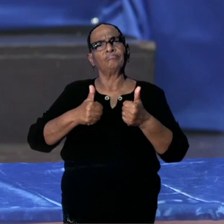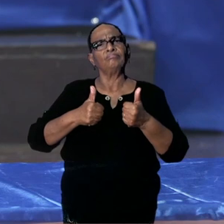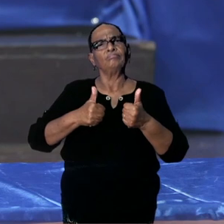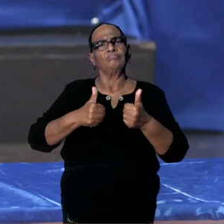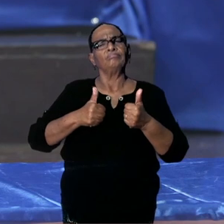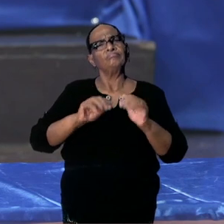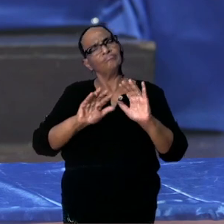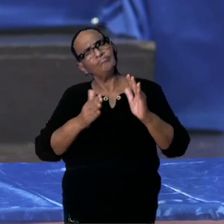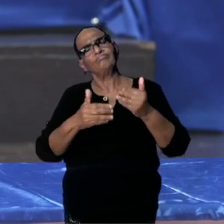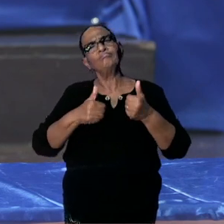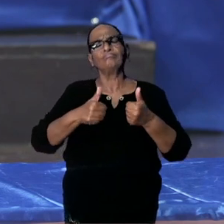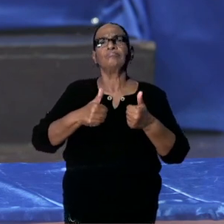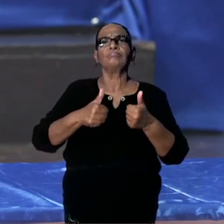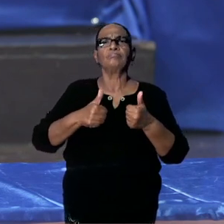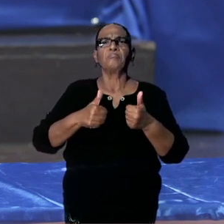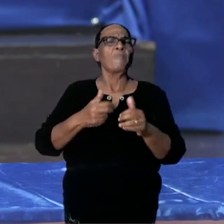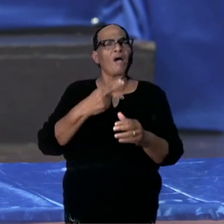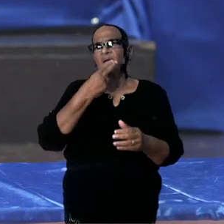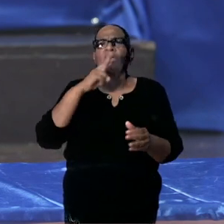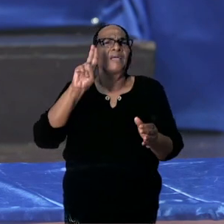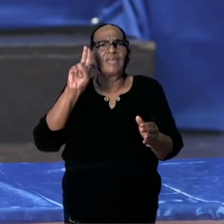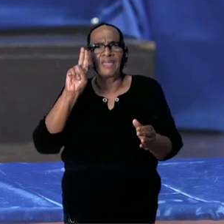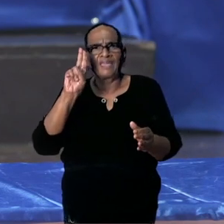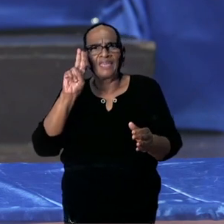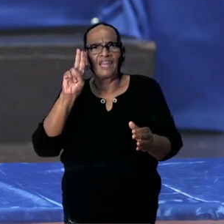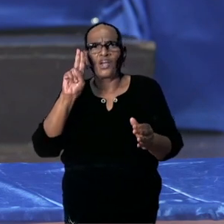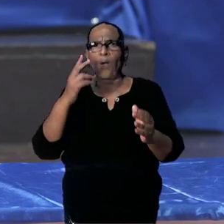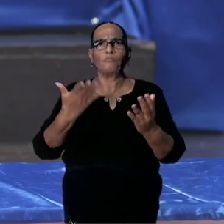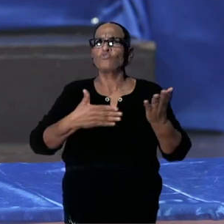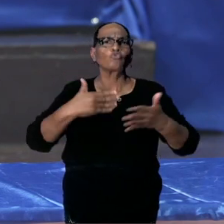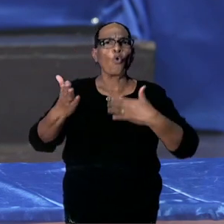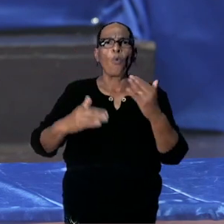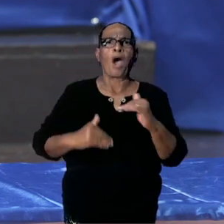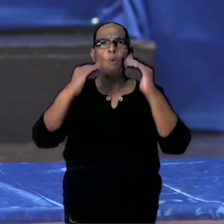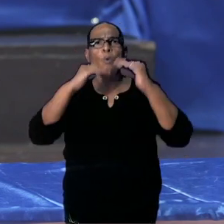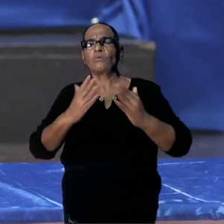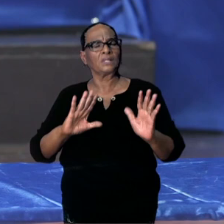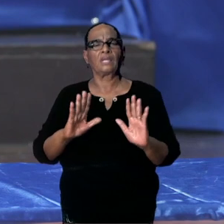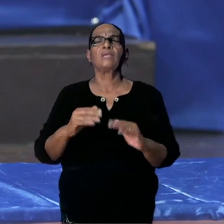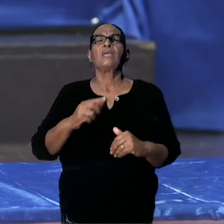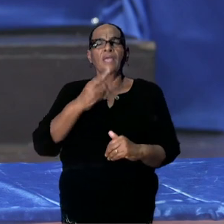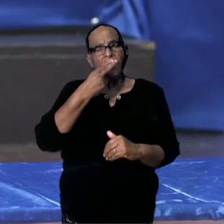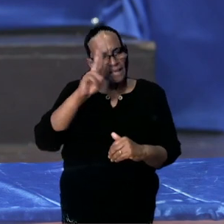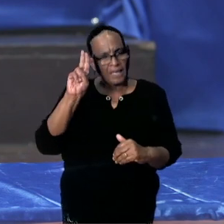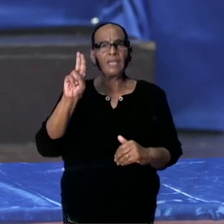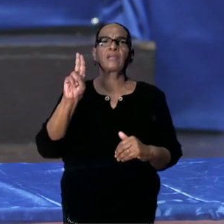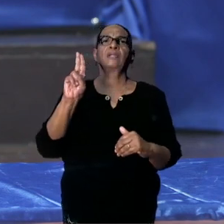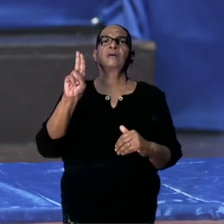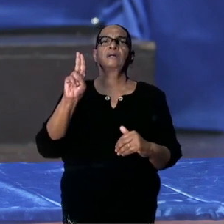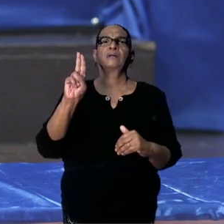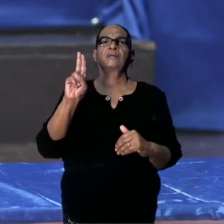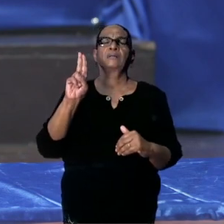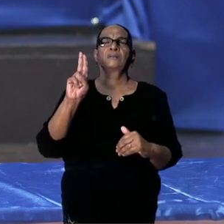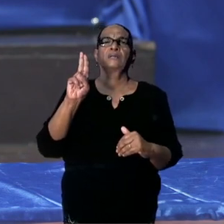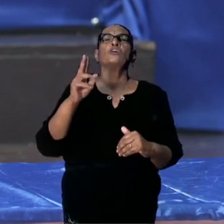en ook niet eerlijk om bij een neerwaartse trend de maatregelen aan te